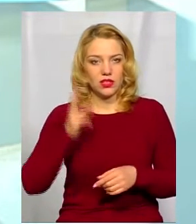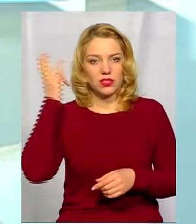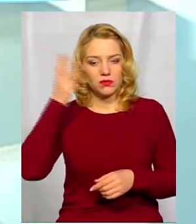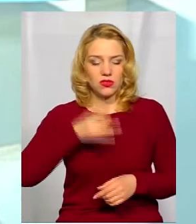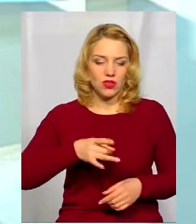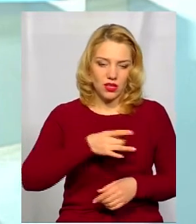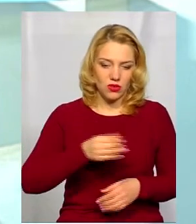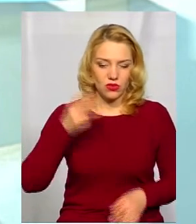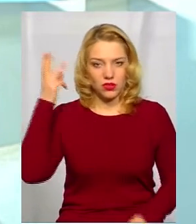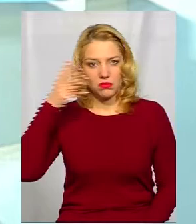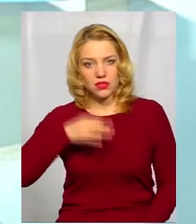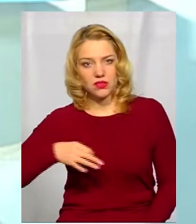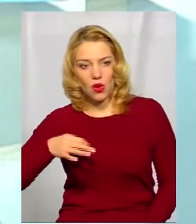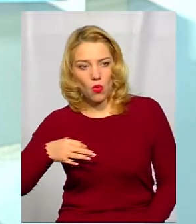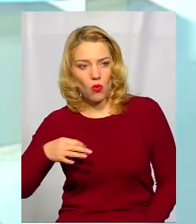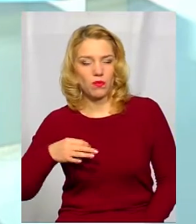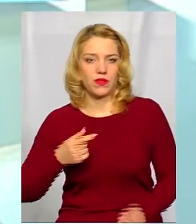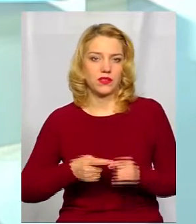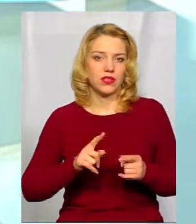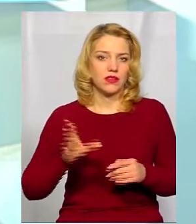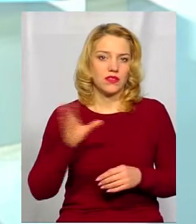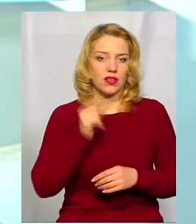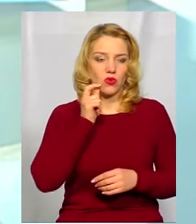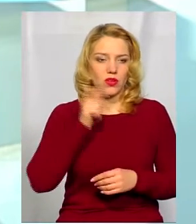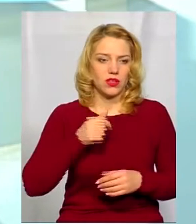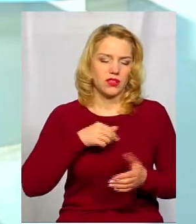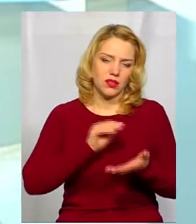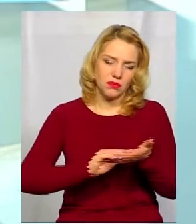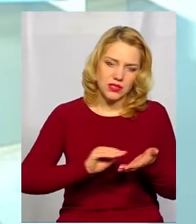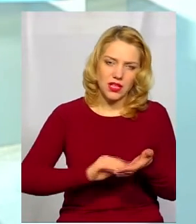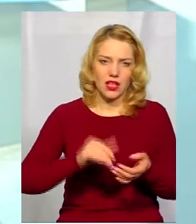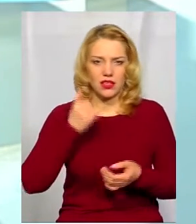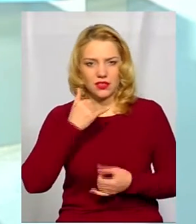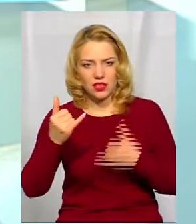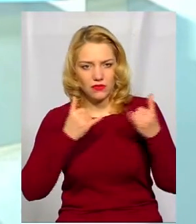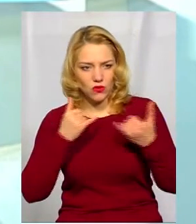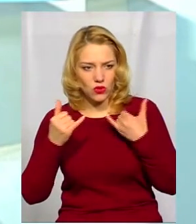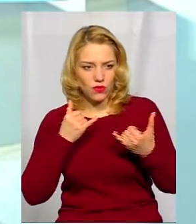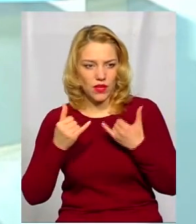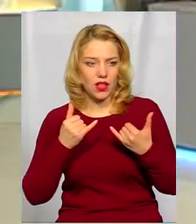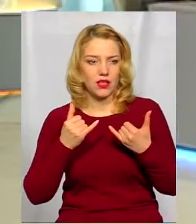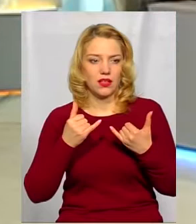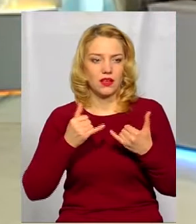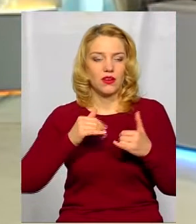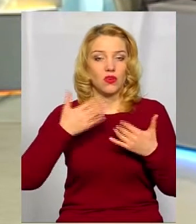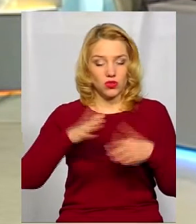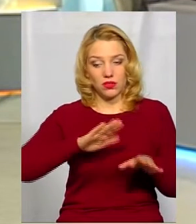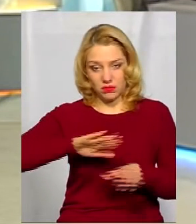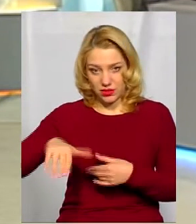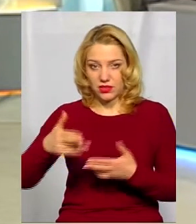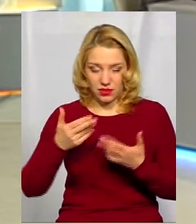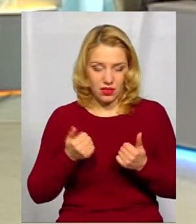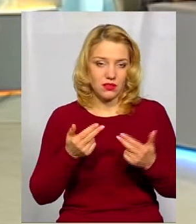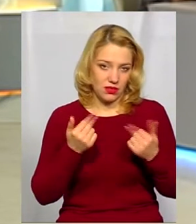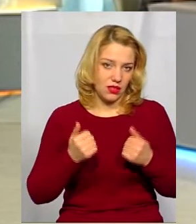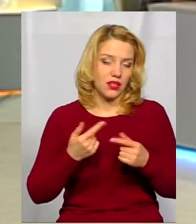району, з Хмельницької області, з усієї України нам писали, телефонували. Вже після, так? Так, навіть